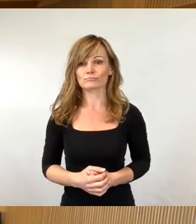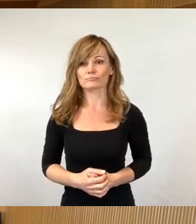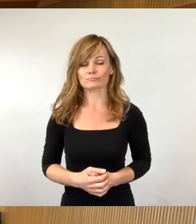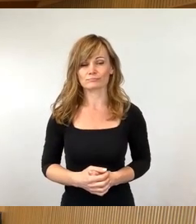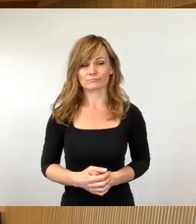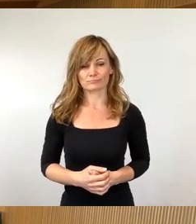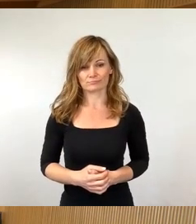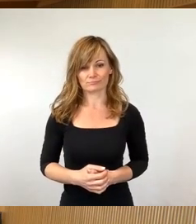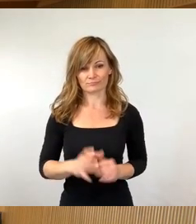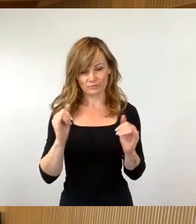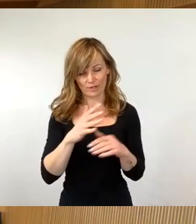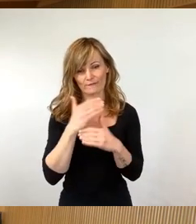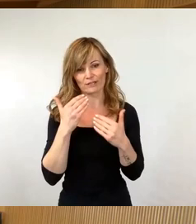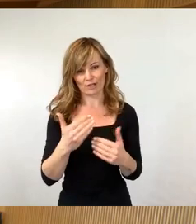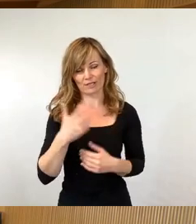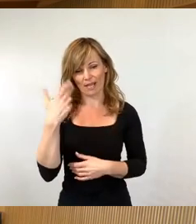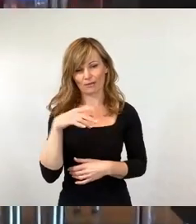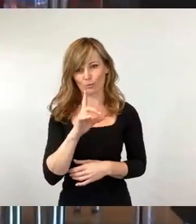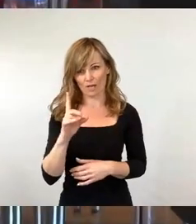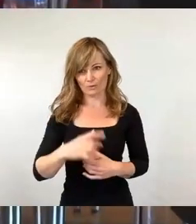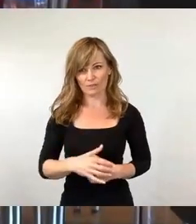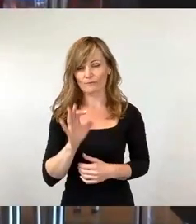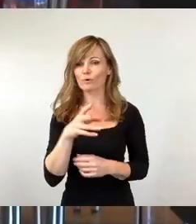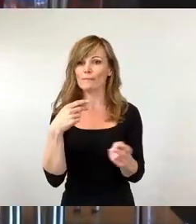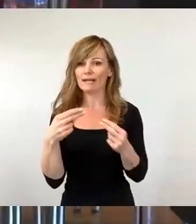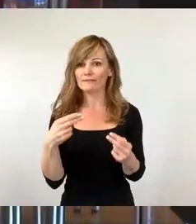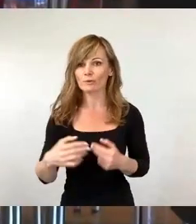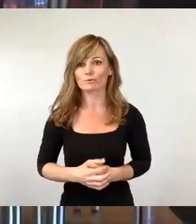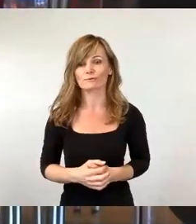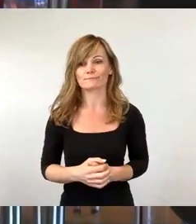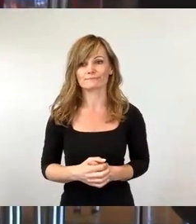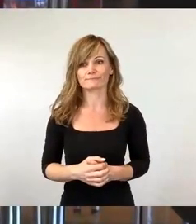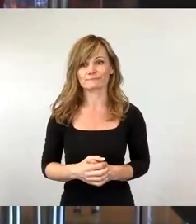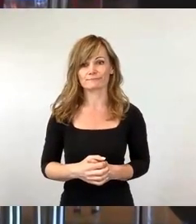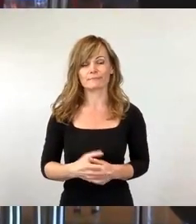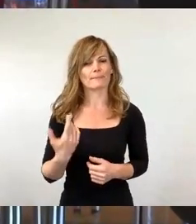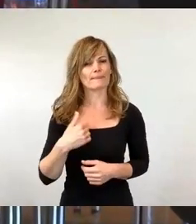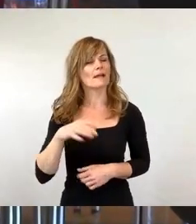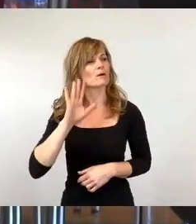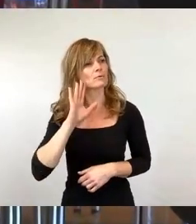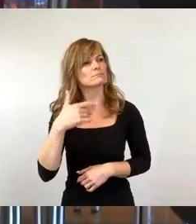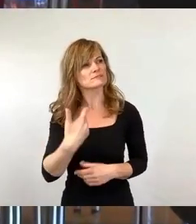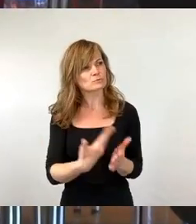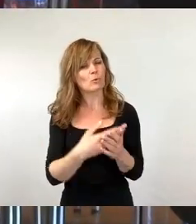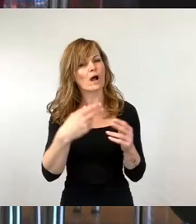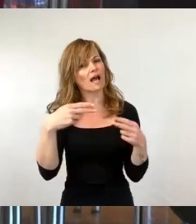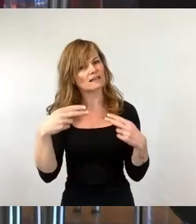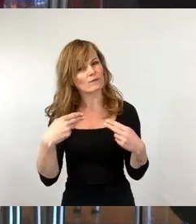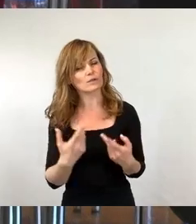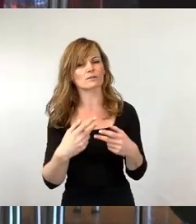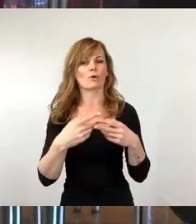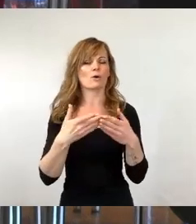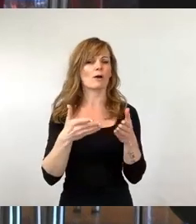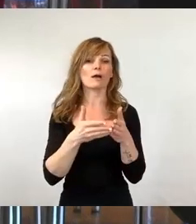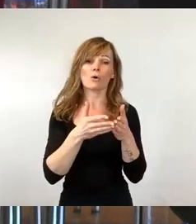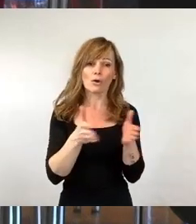Vielen Dank, Herr Dönhäuser, für die Verantwortung. Ich gehe davon aus, oder ich entnehme Ihre Antwort, dass die Öffnung und Schließung